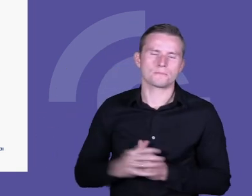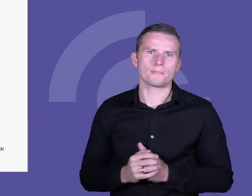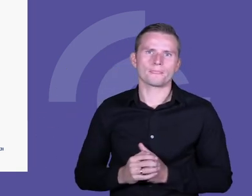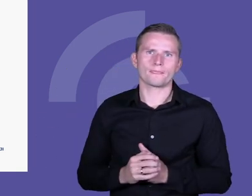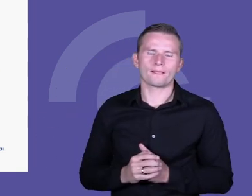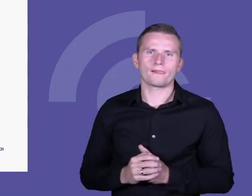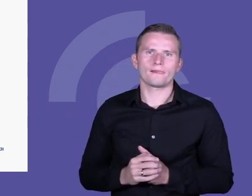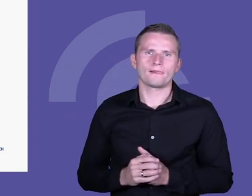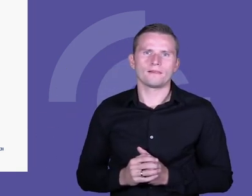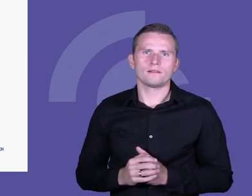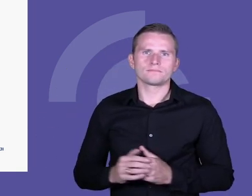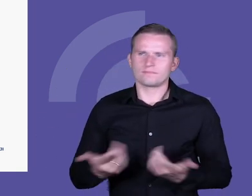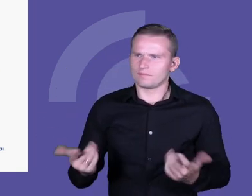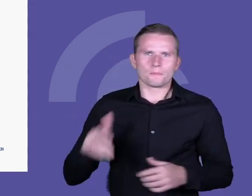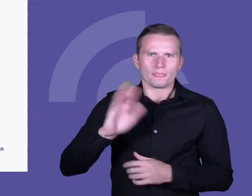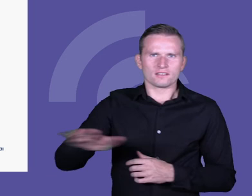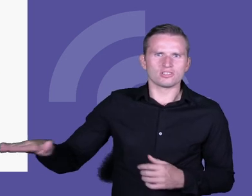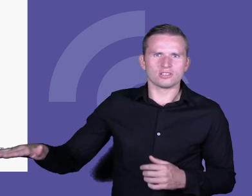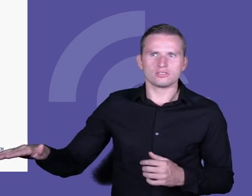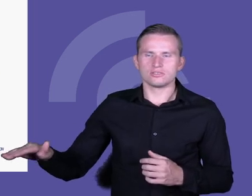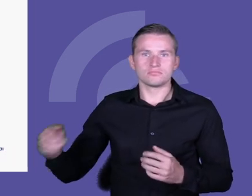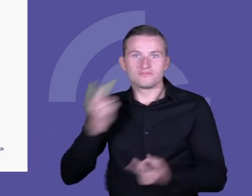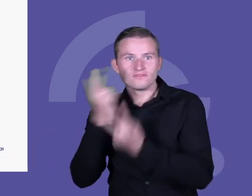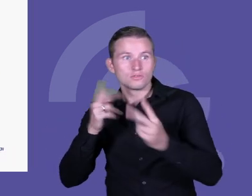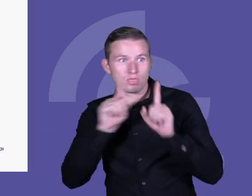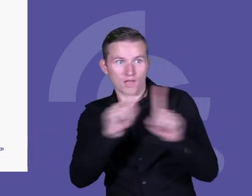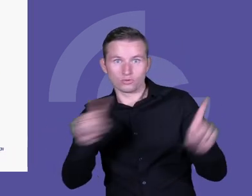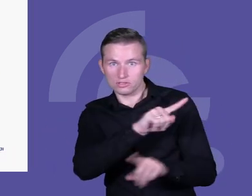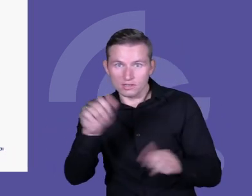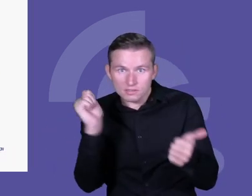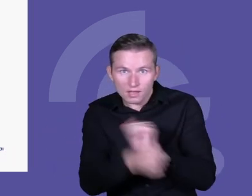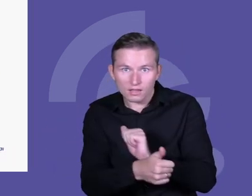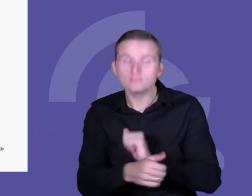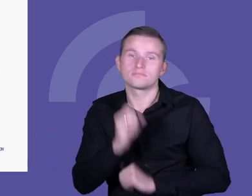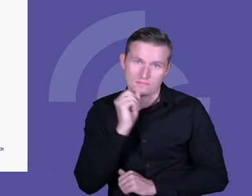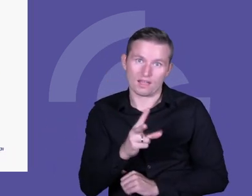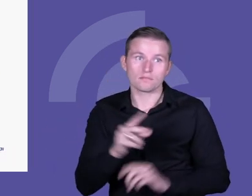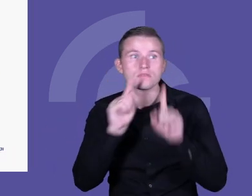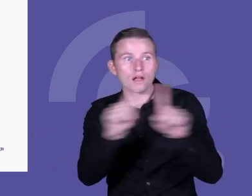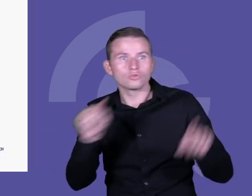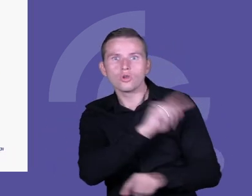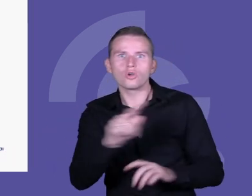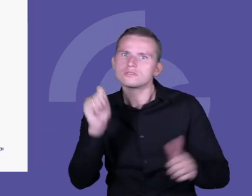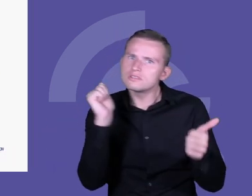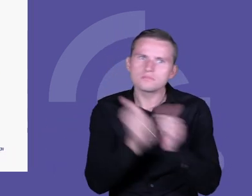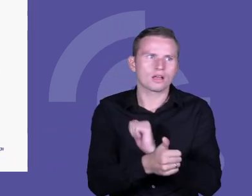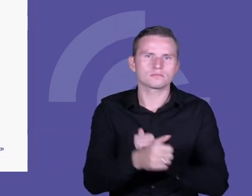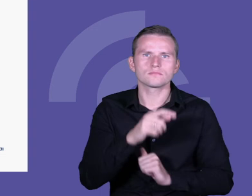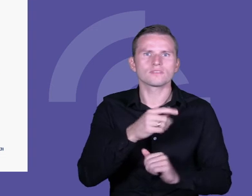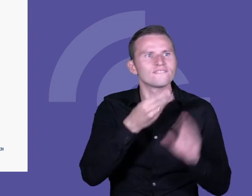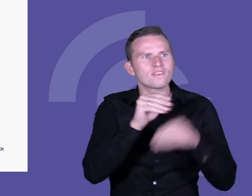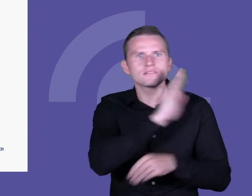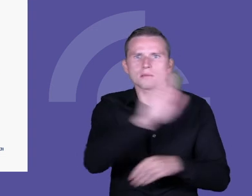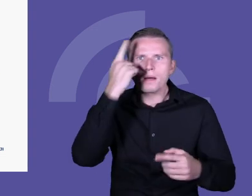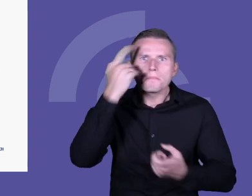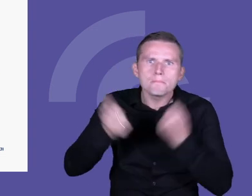czy dzieci widzą zmianę w nauczycielach? Otóż widzą. Są bardziej kreatywni, nasi nauczyciele,